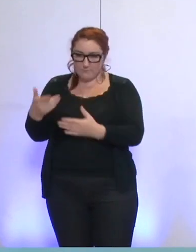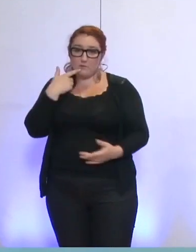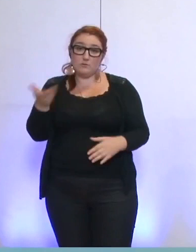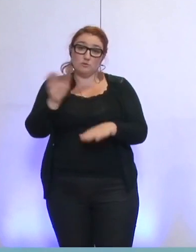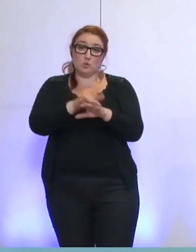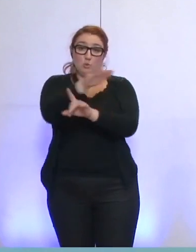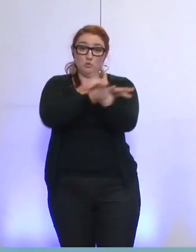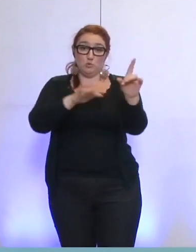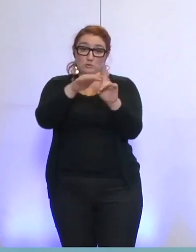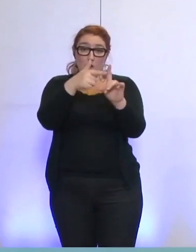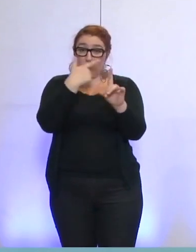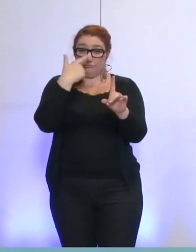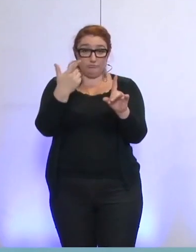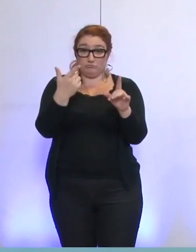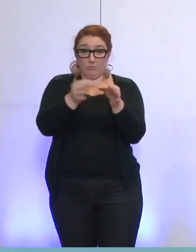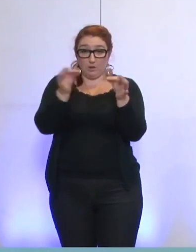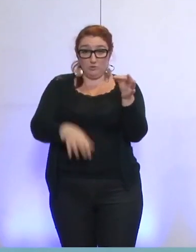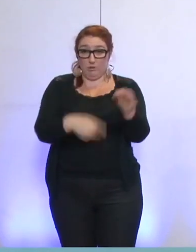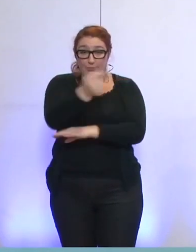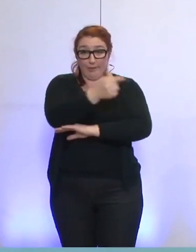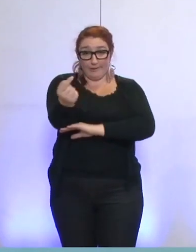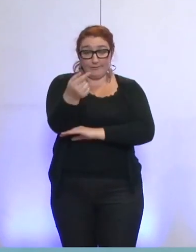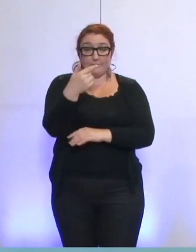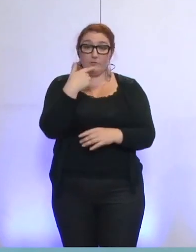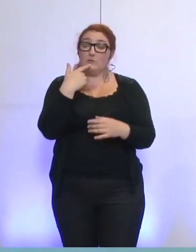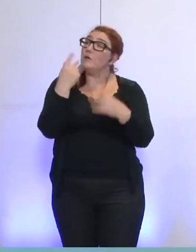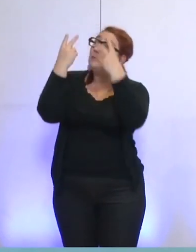en contradiction totale avec les valeurs que vous prenez jusqu'à ce jour.